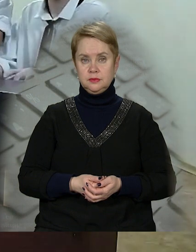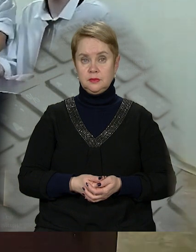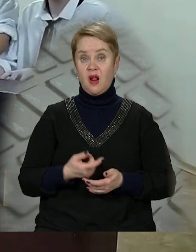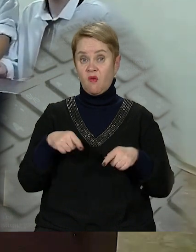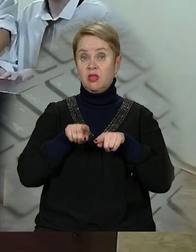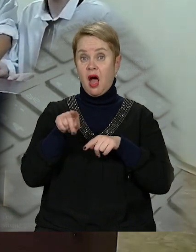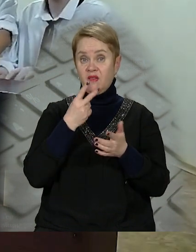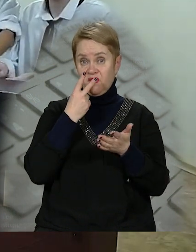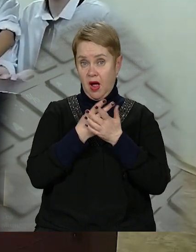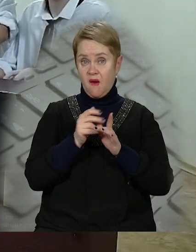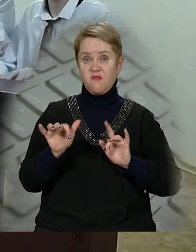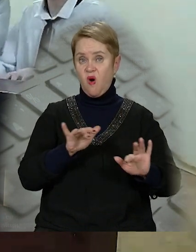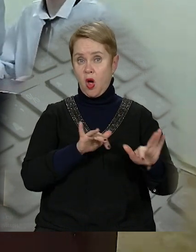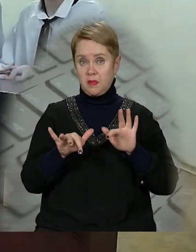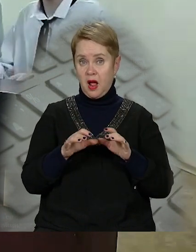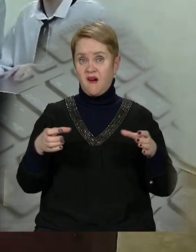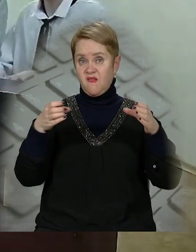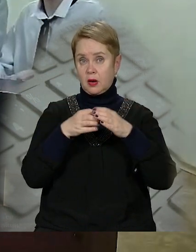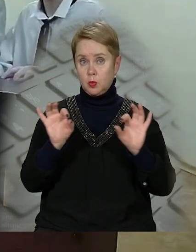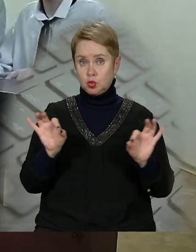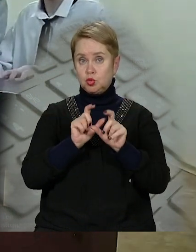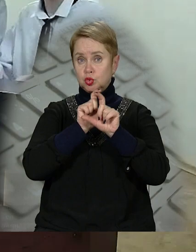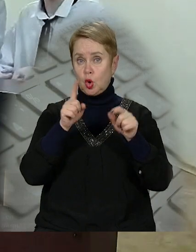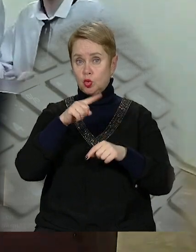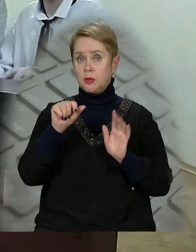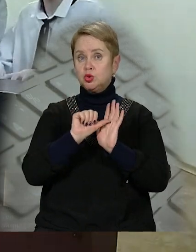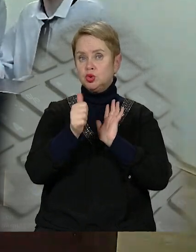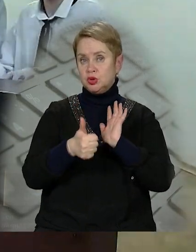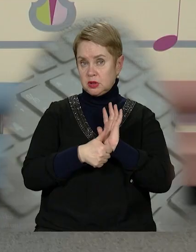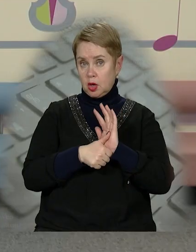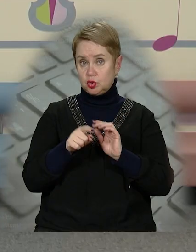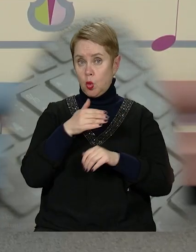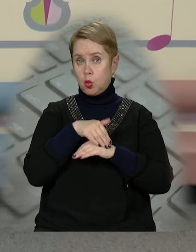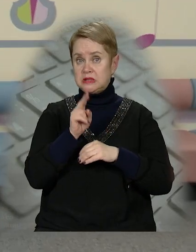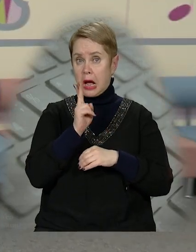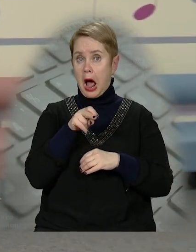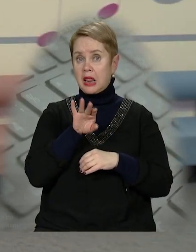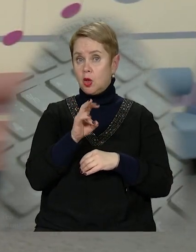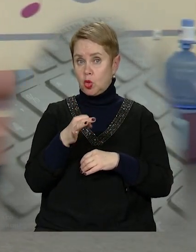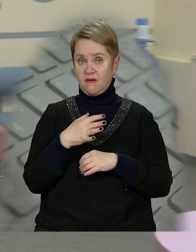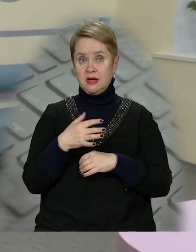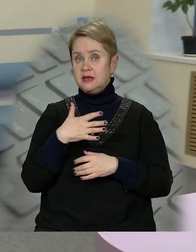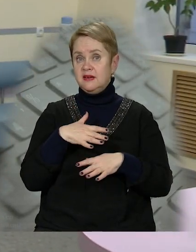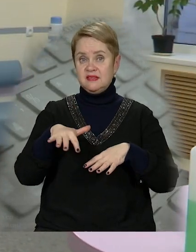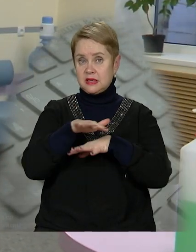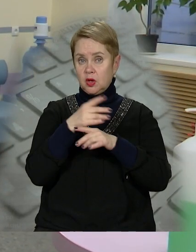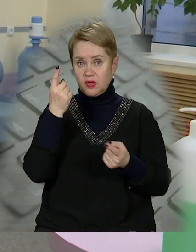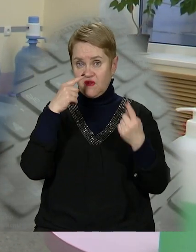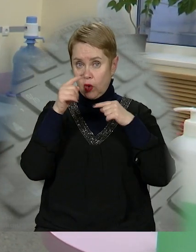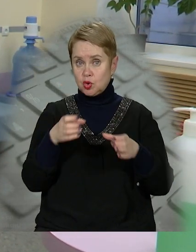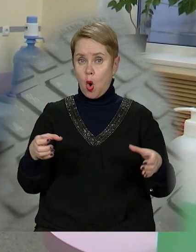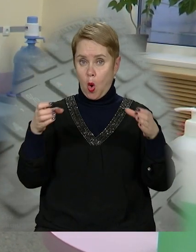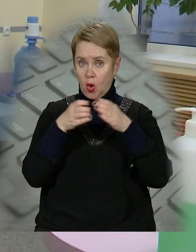Ось так виглядає фортепіанний квартет музичної школи номер 16, що на Калиновій. В закладі дуже багато